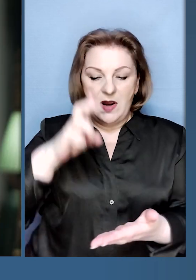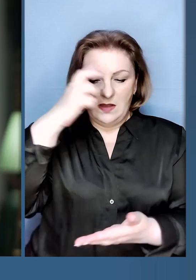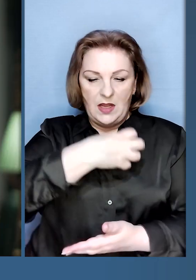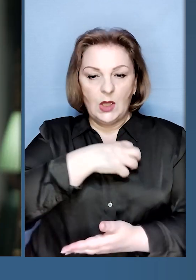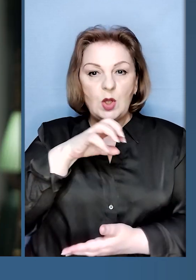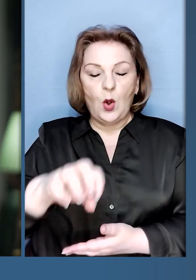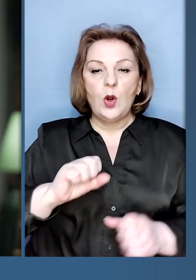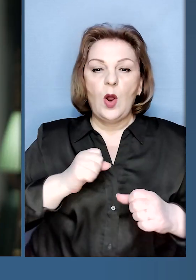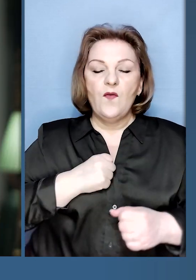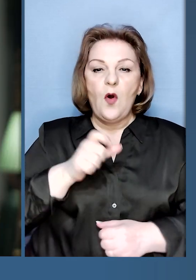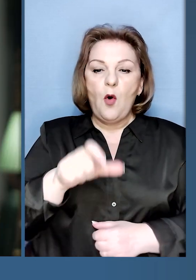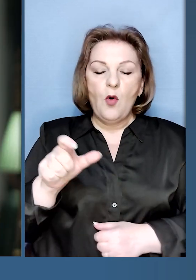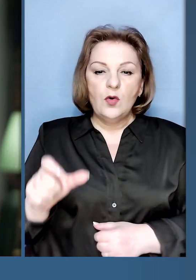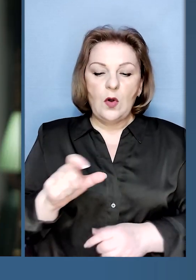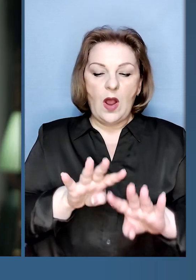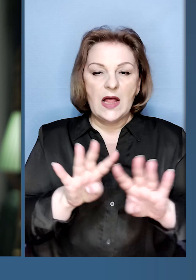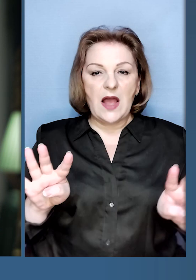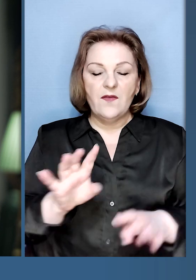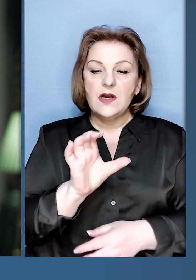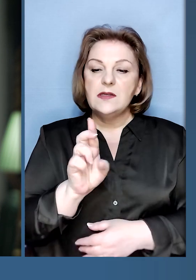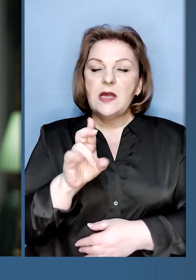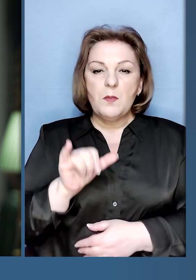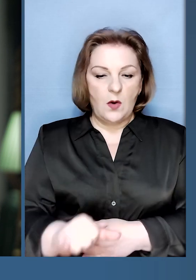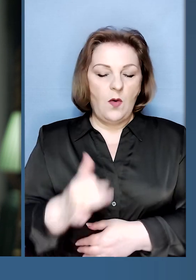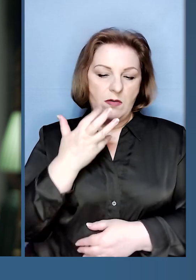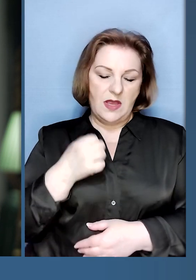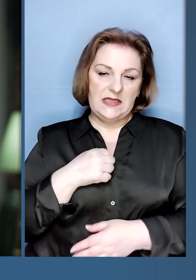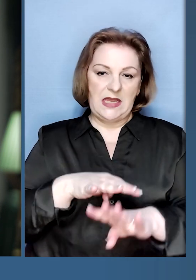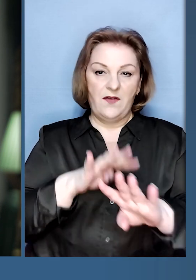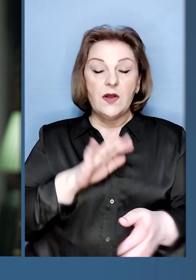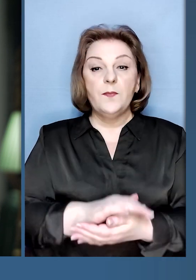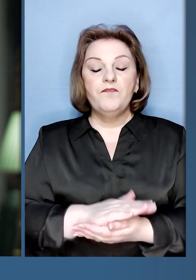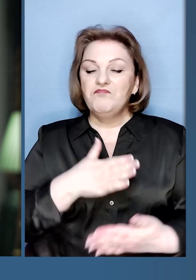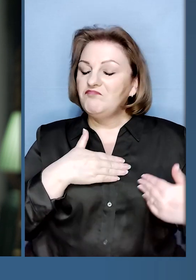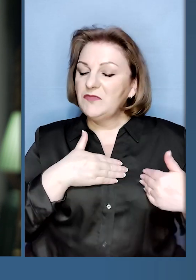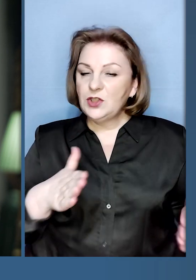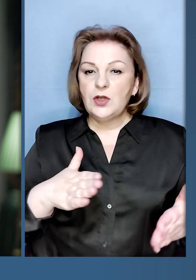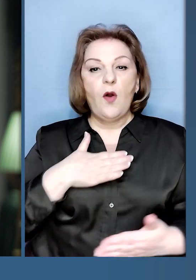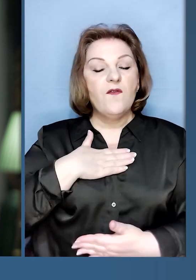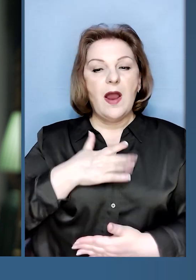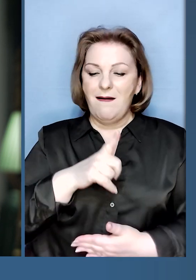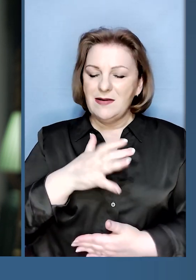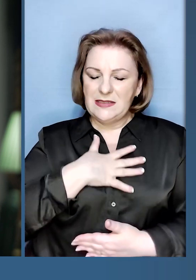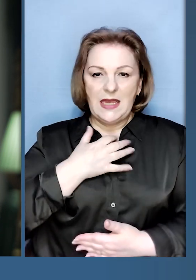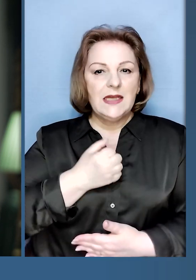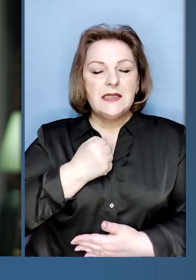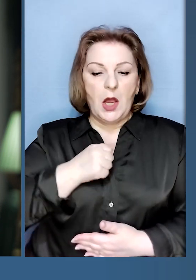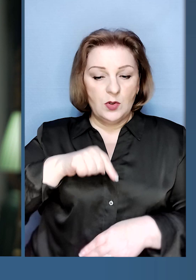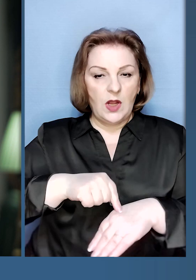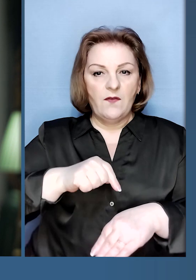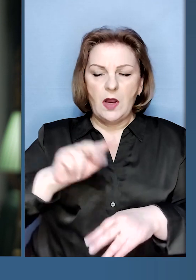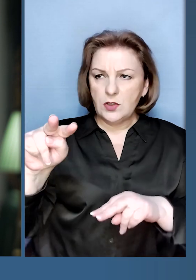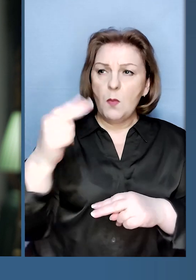відзначити державними нагородами воїнів із лав СБУ, із лав Нацгвардії. Щиро вдячний за силу,